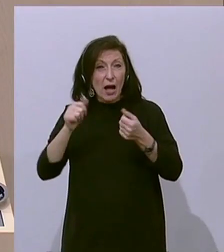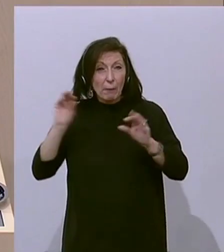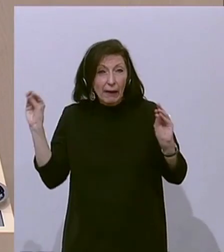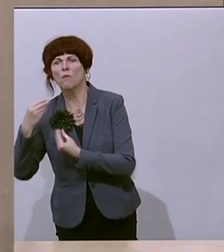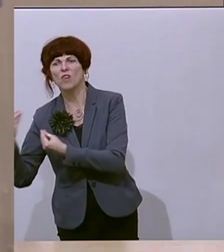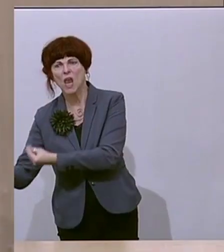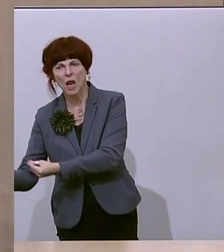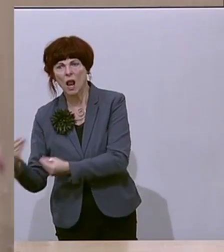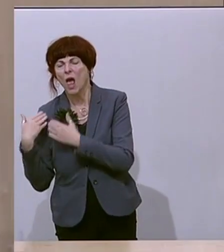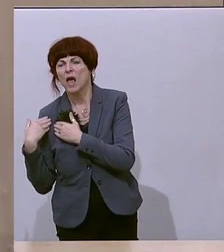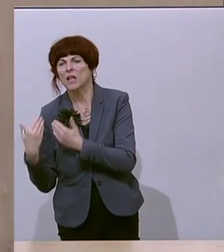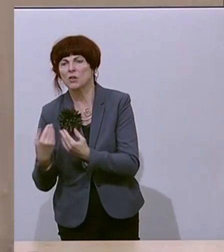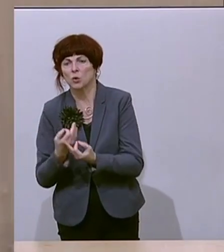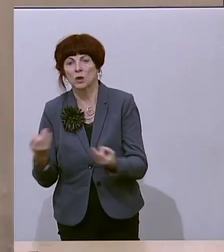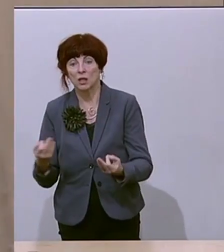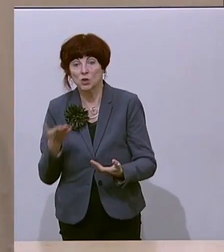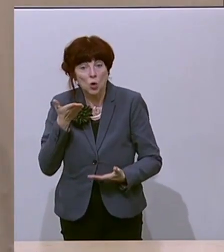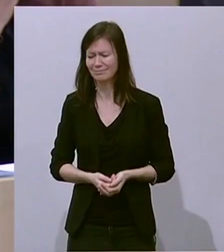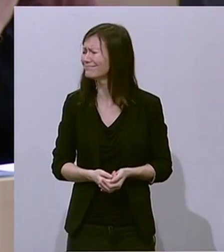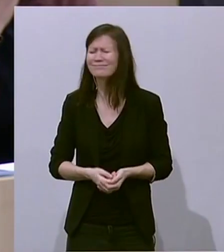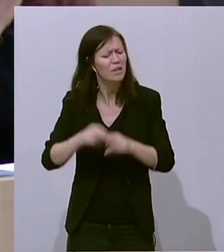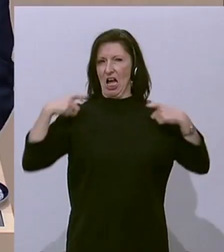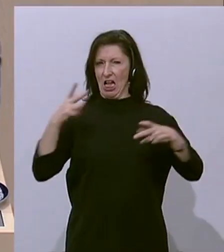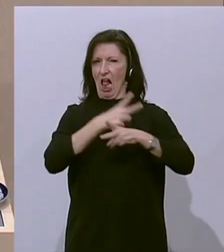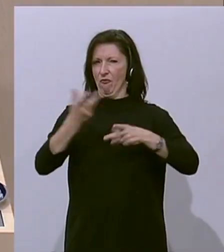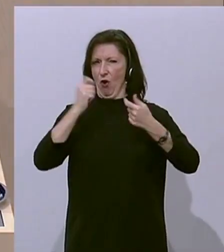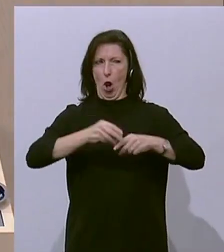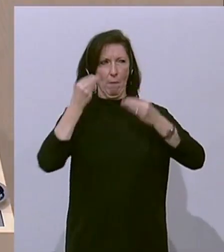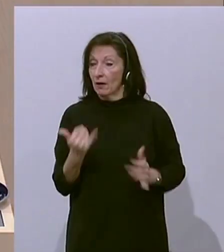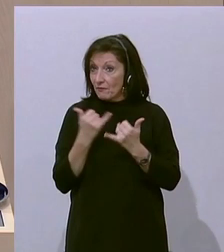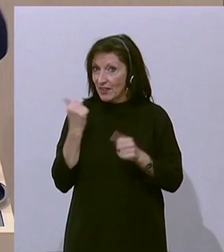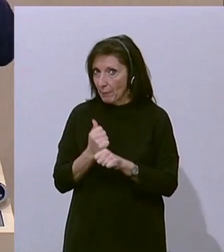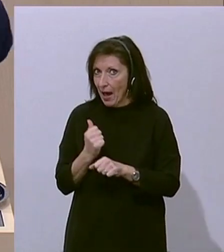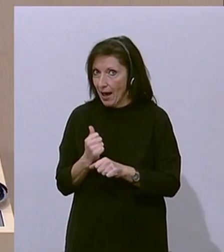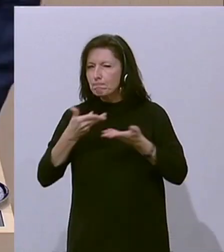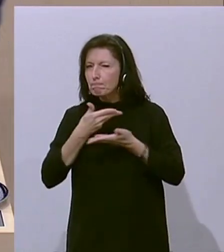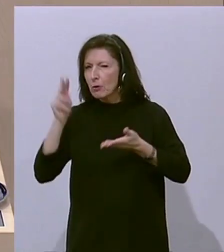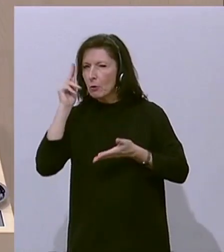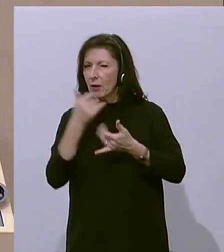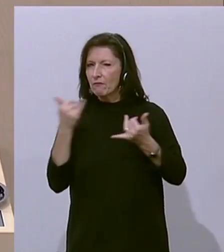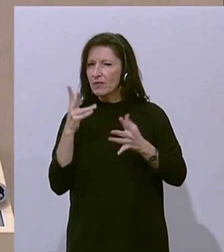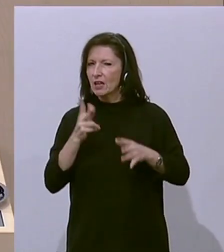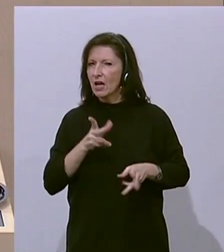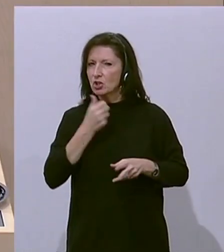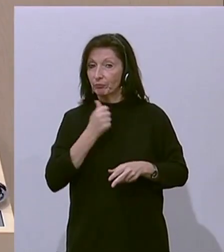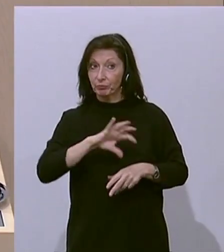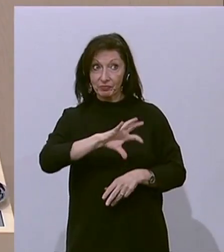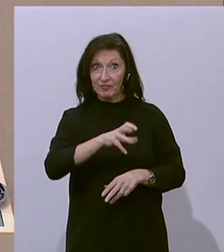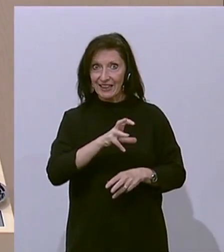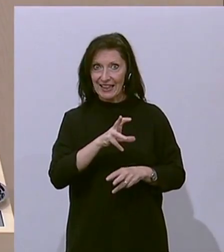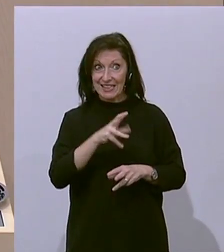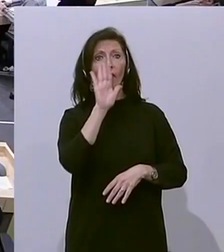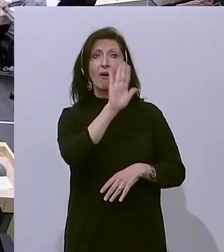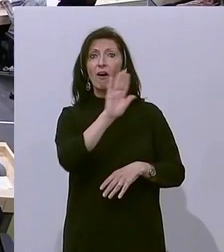alles sein? Geht man so mit einem Staatseigentuch um? Ja! Das klingt gut! Wie machen wir das? Wir schaffen in den Casinos